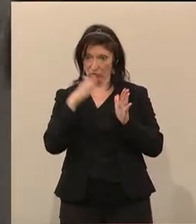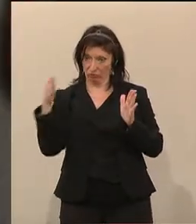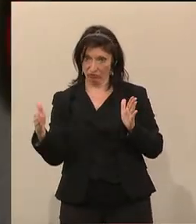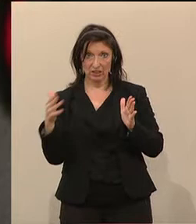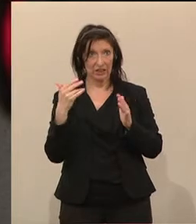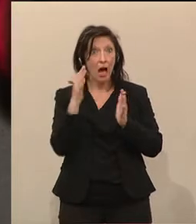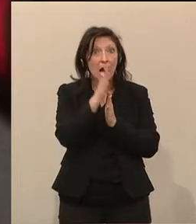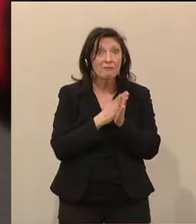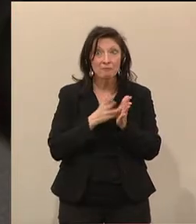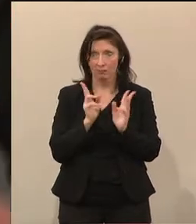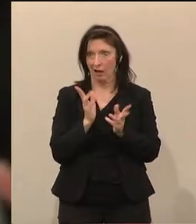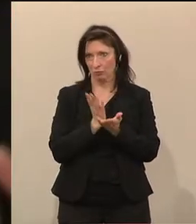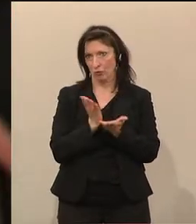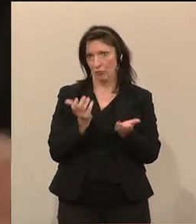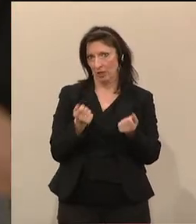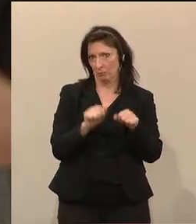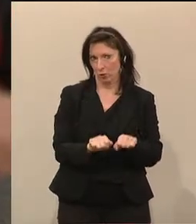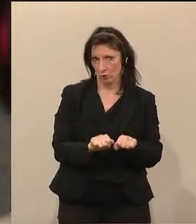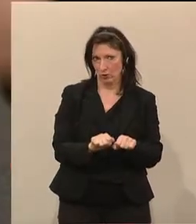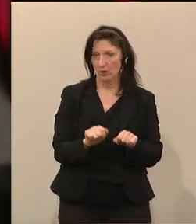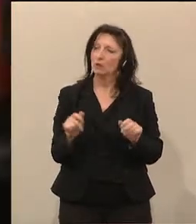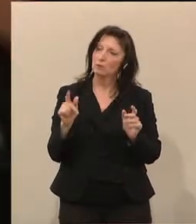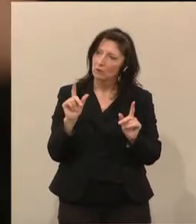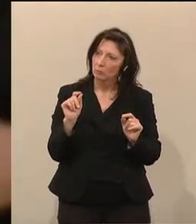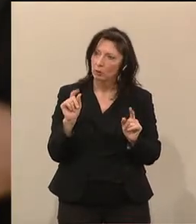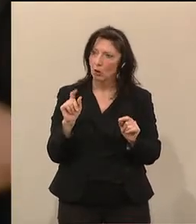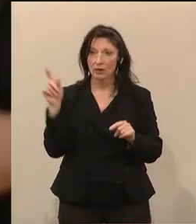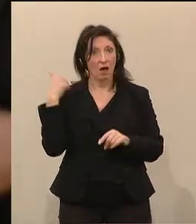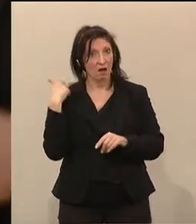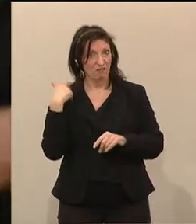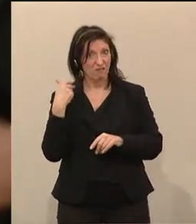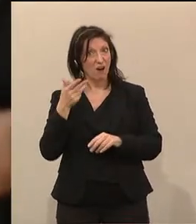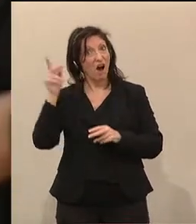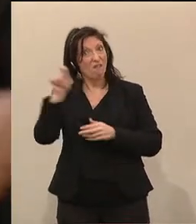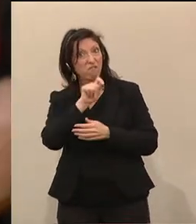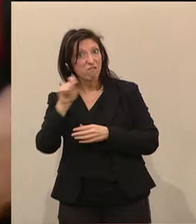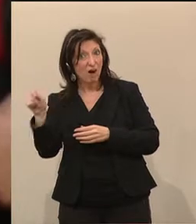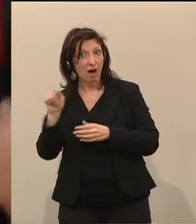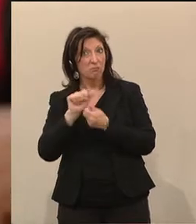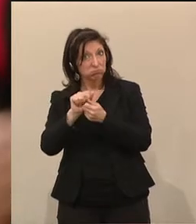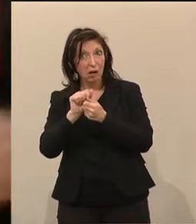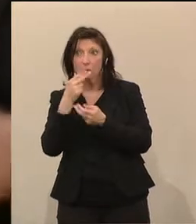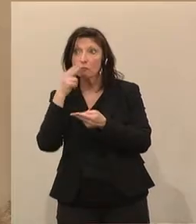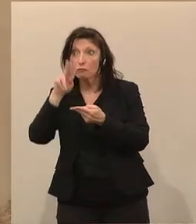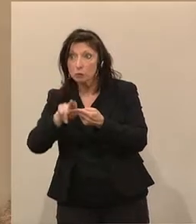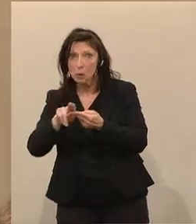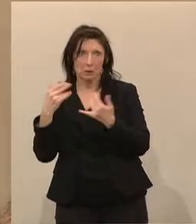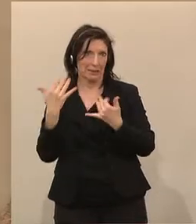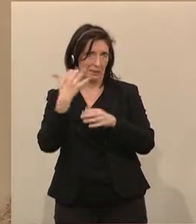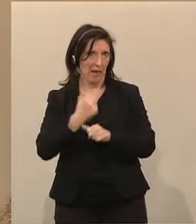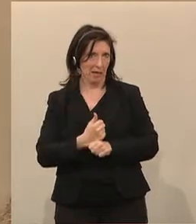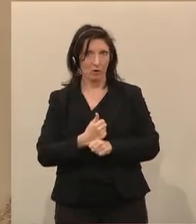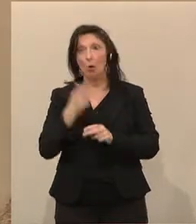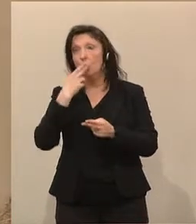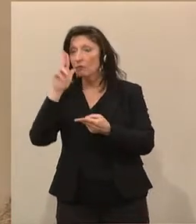Beschluss fassen können. Das sagt zum einen auch, dass wir unsere Wahlversprechen einhalten, aber zum anderen auch, dass wir die Wahlversprechen sehr